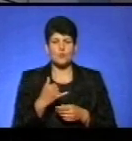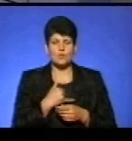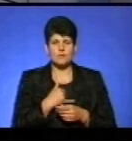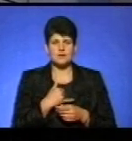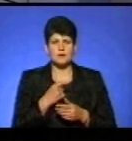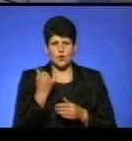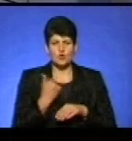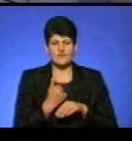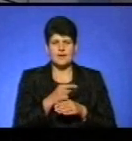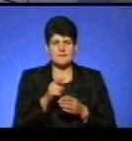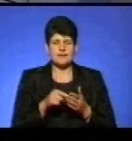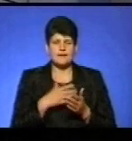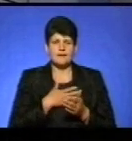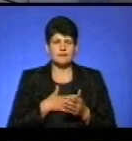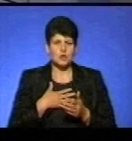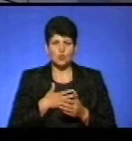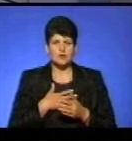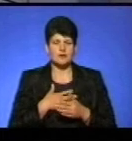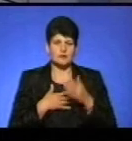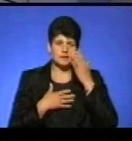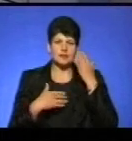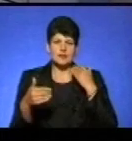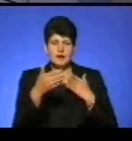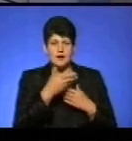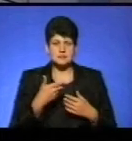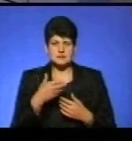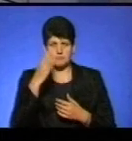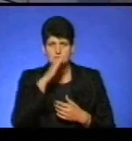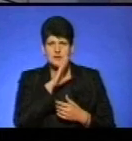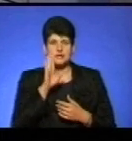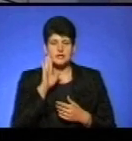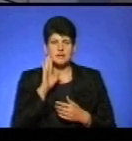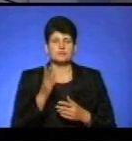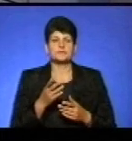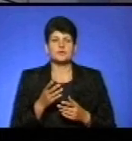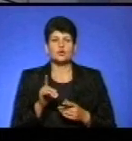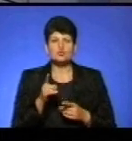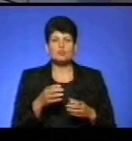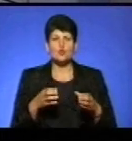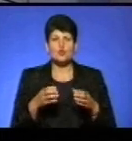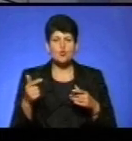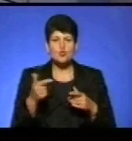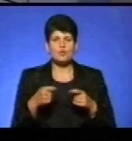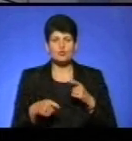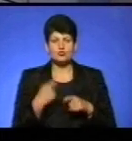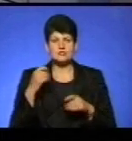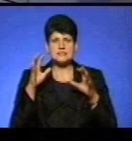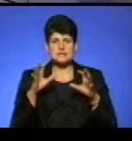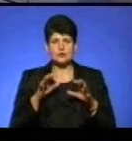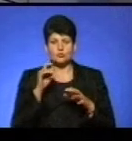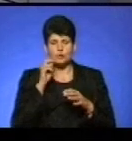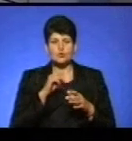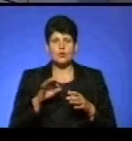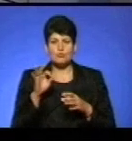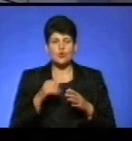Головне питання, яке хвилює нас батьків, це стосовно садочка Ромашка. Чому ви грубо порушуєте закон України про